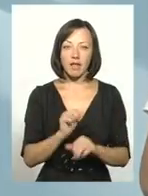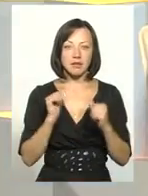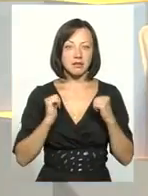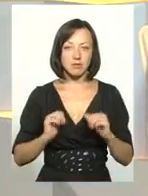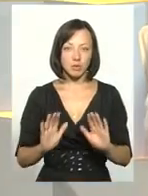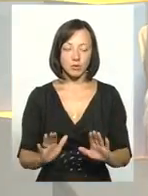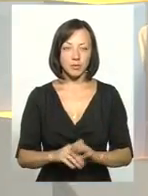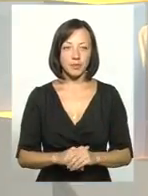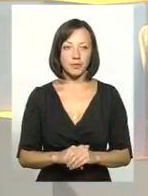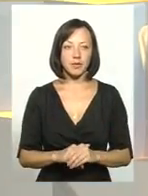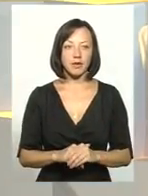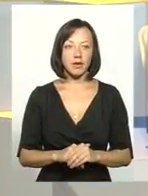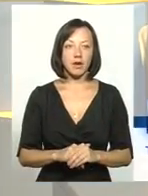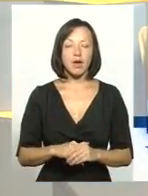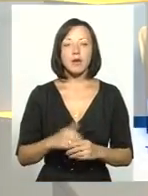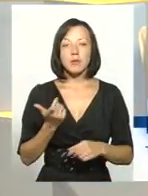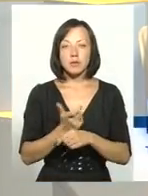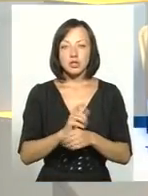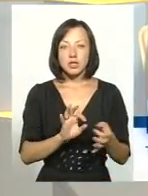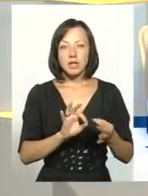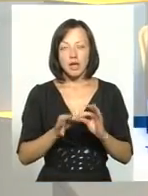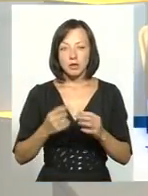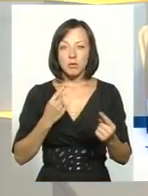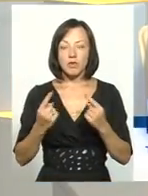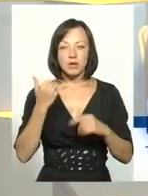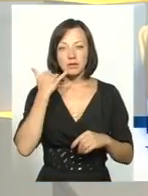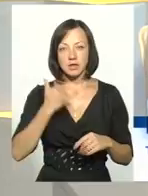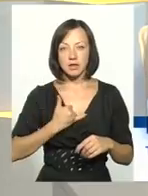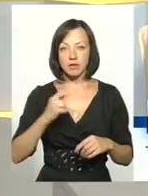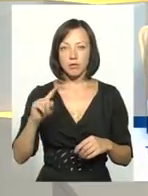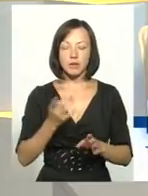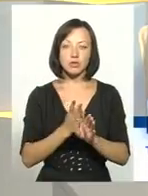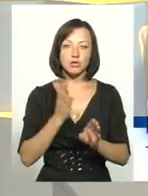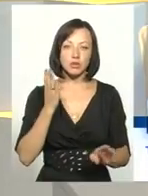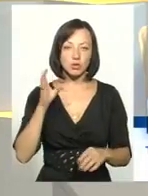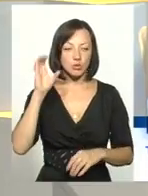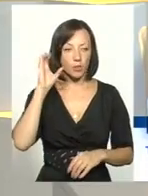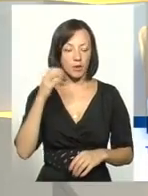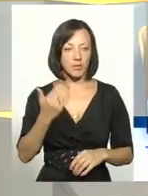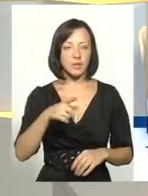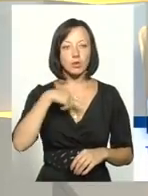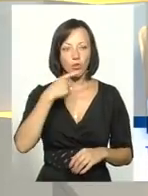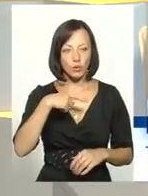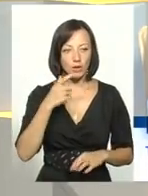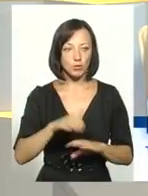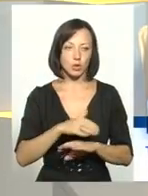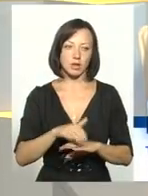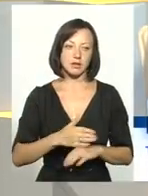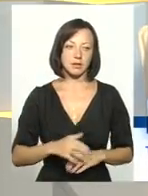згодом поговоримо, впродовж ефіру більш детальніше, насамперед дзвінки. 61 90 60. Слухаємо вас, говоріть, будь ласка.